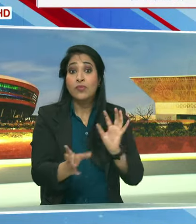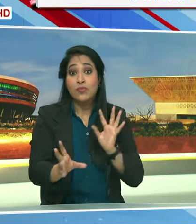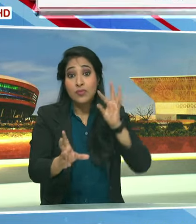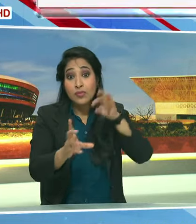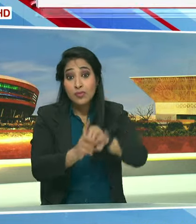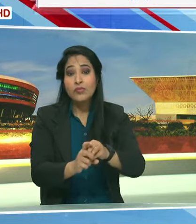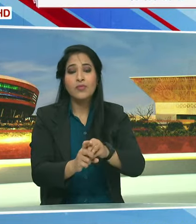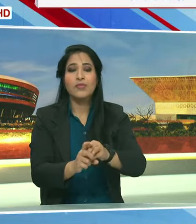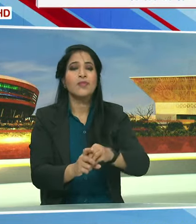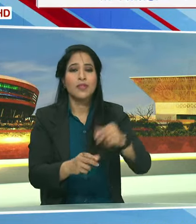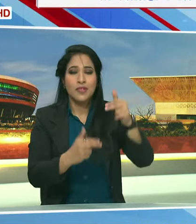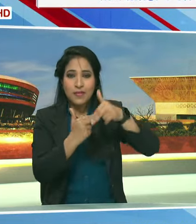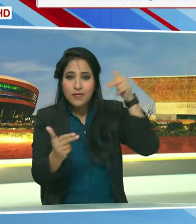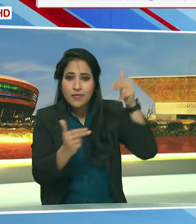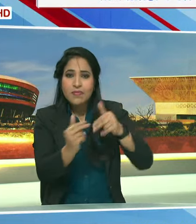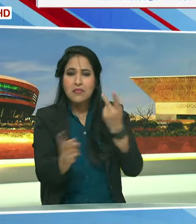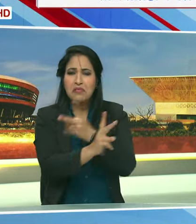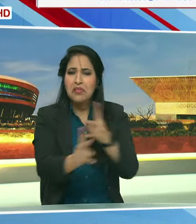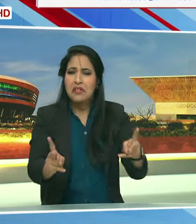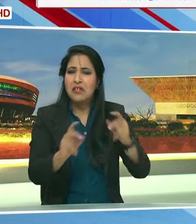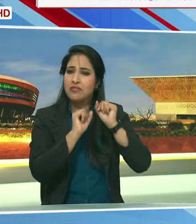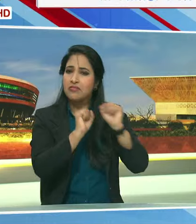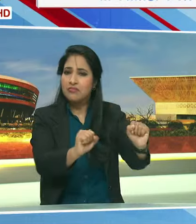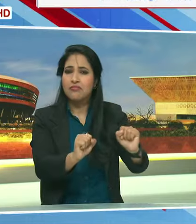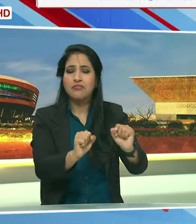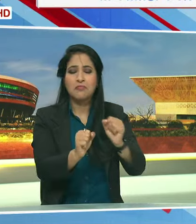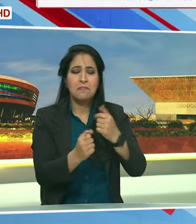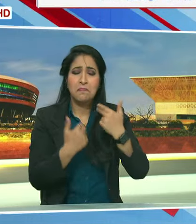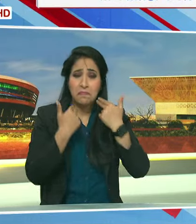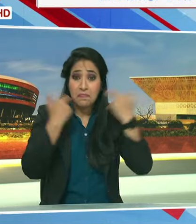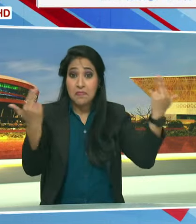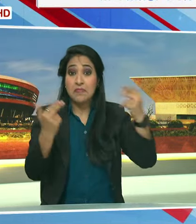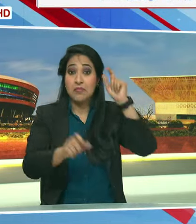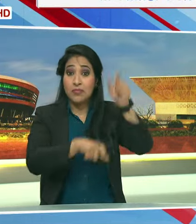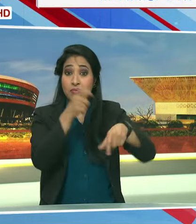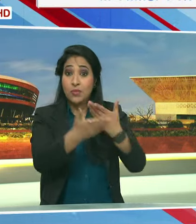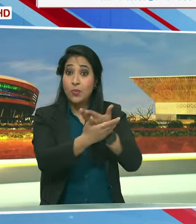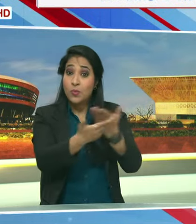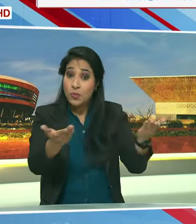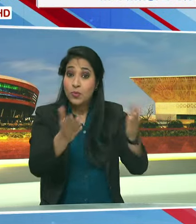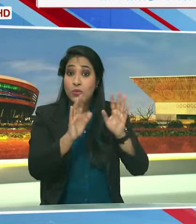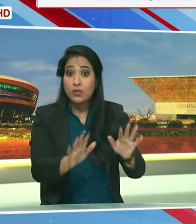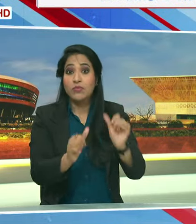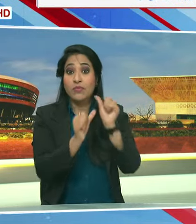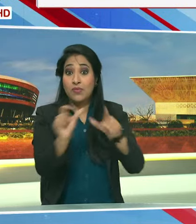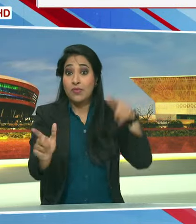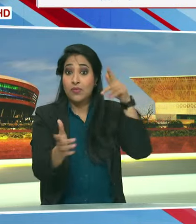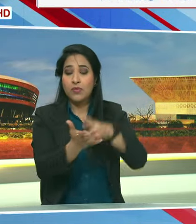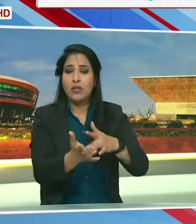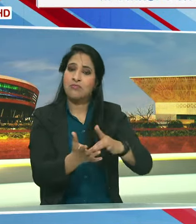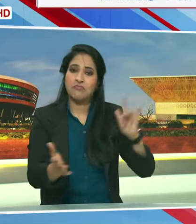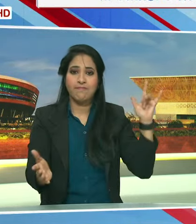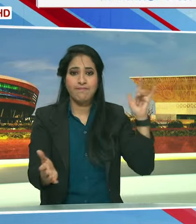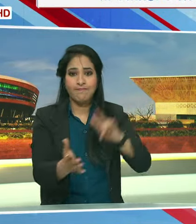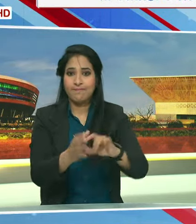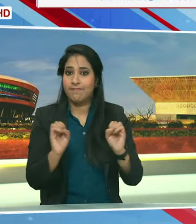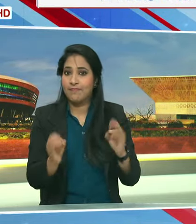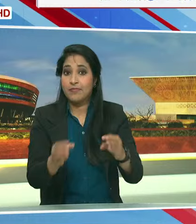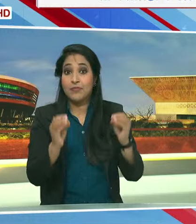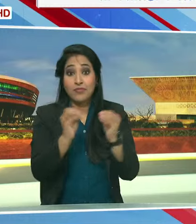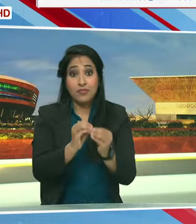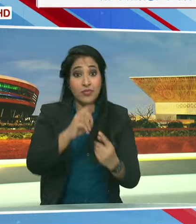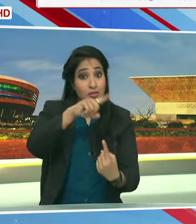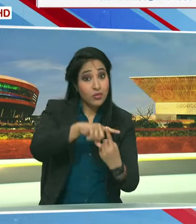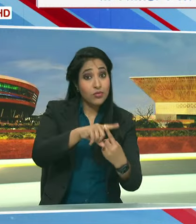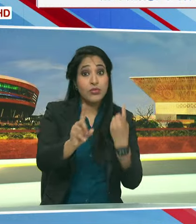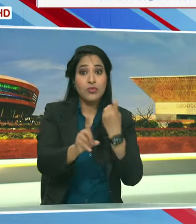शामिल होने के लिए कई सिनेमा जगत के जो सलिब्रिटीज ने आयोध्या के लिए रवाना हो गए हैं बी